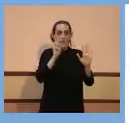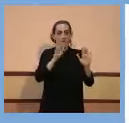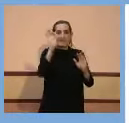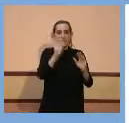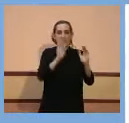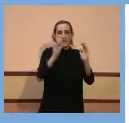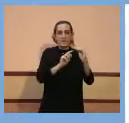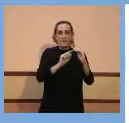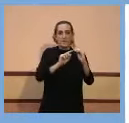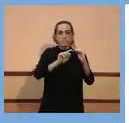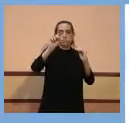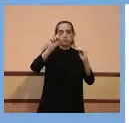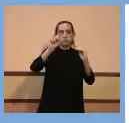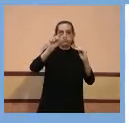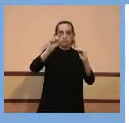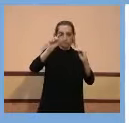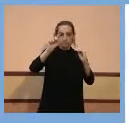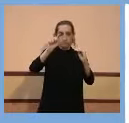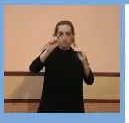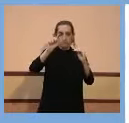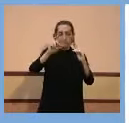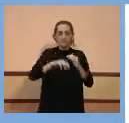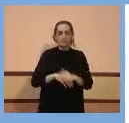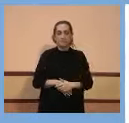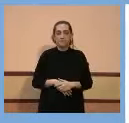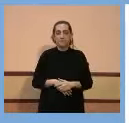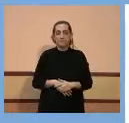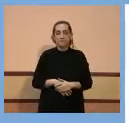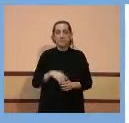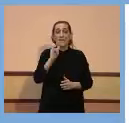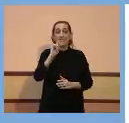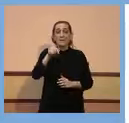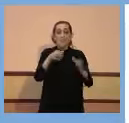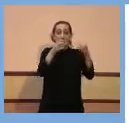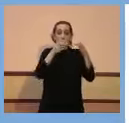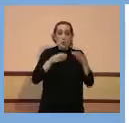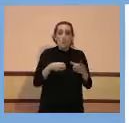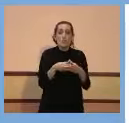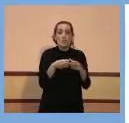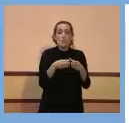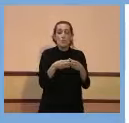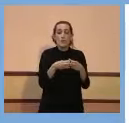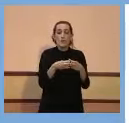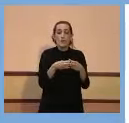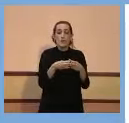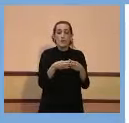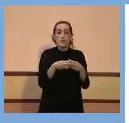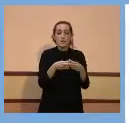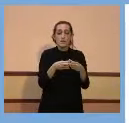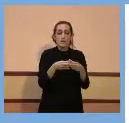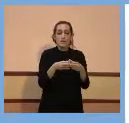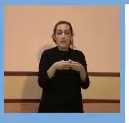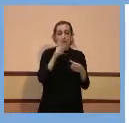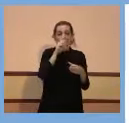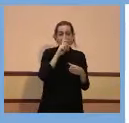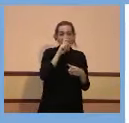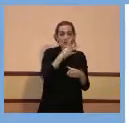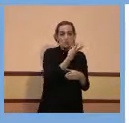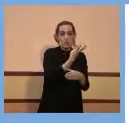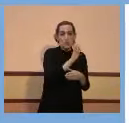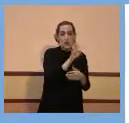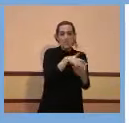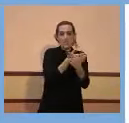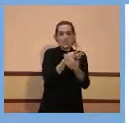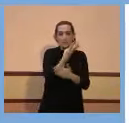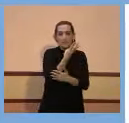d'aquesta incidència en les últimes setmanes i també en el grup de 40 a